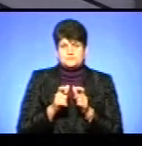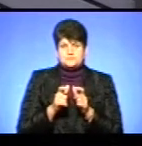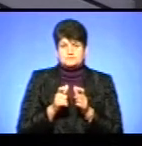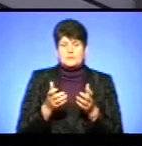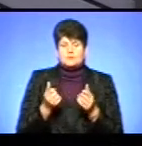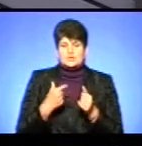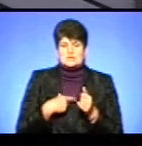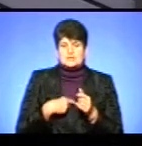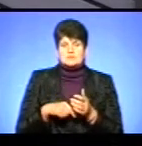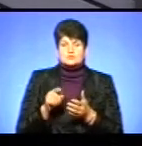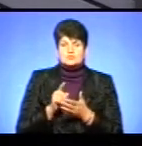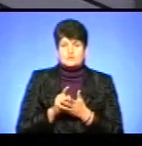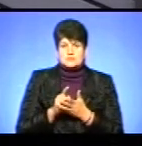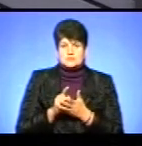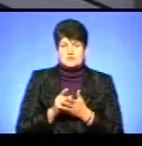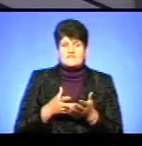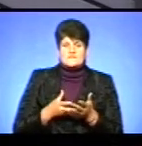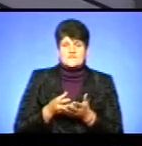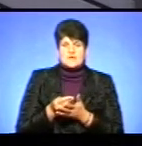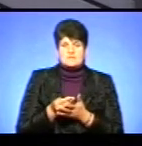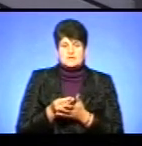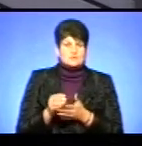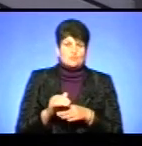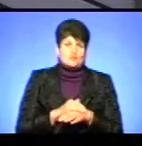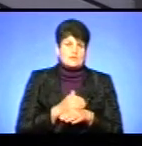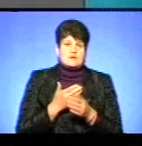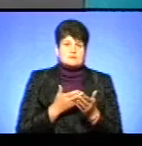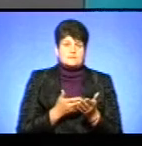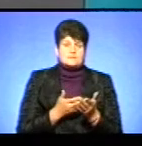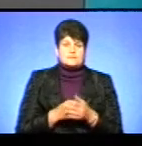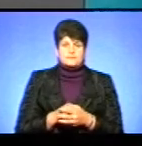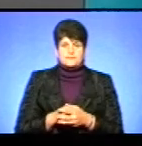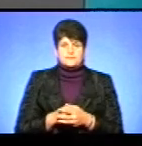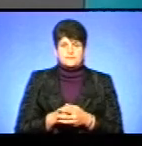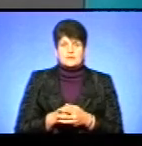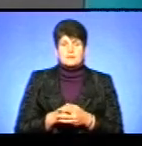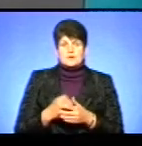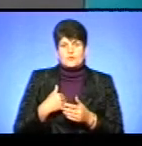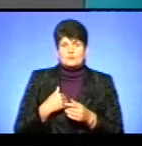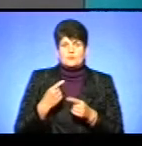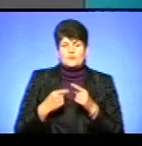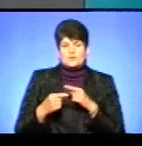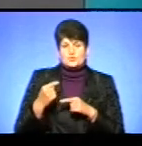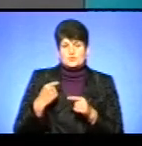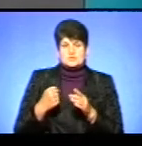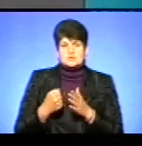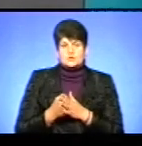Беруть на себе зобов'язання виплатити. Будь ласка. Тобто, я хочу, щоб ми повернулися до